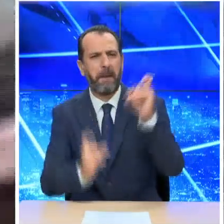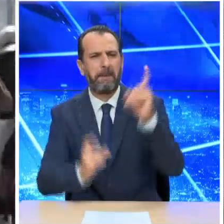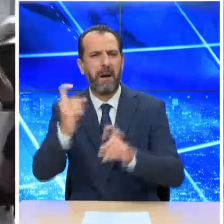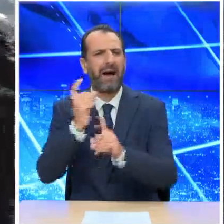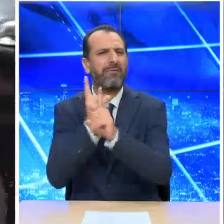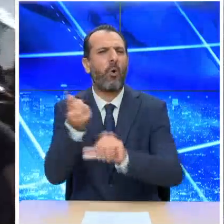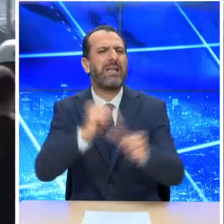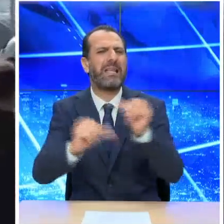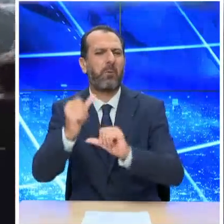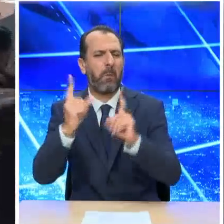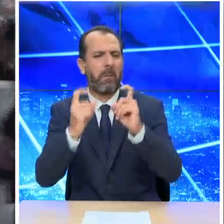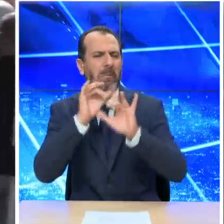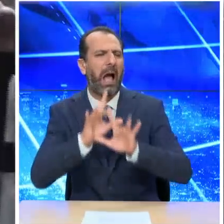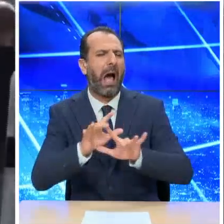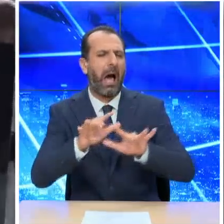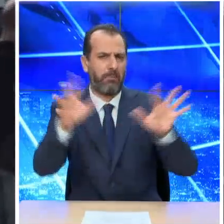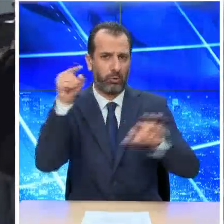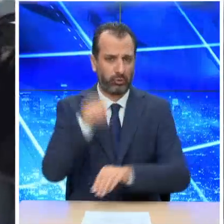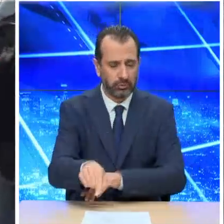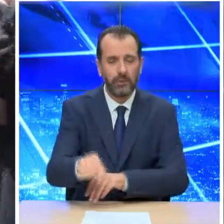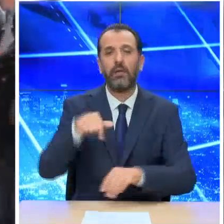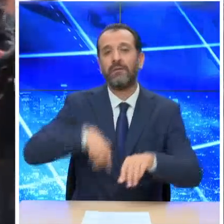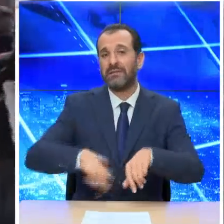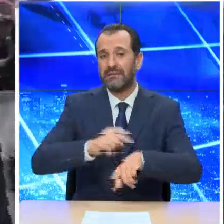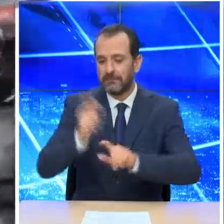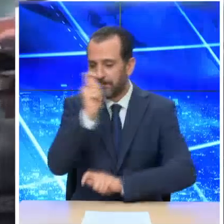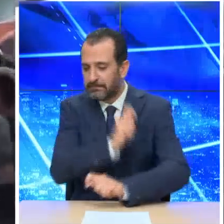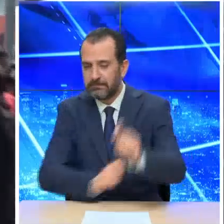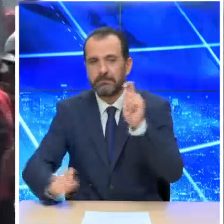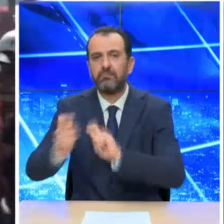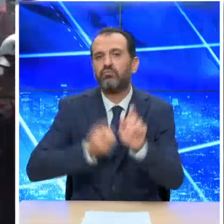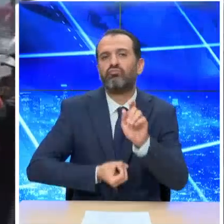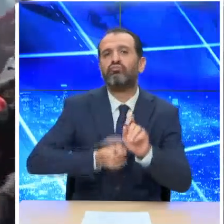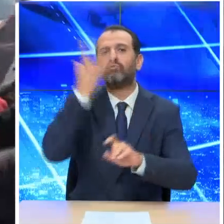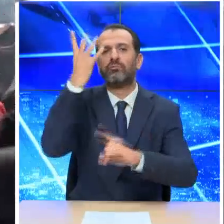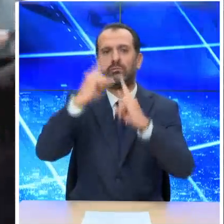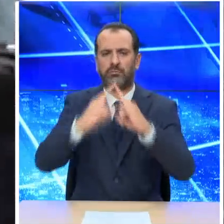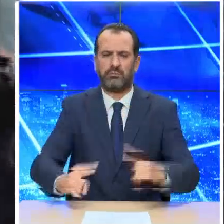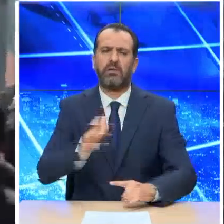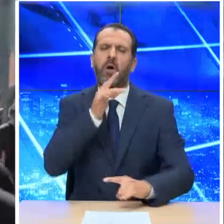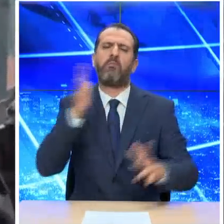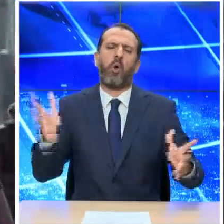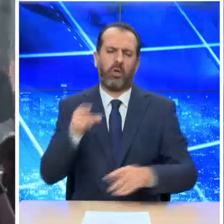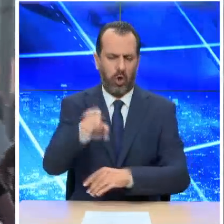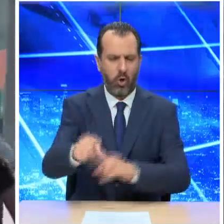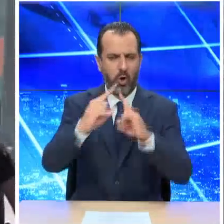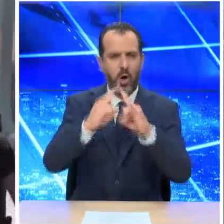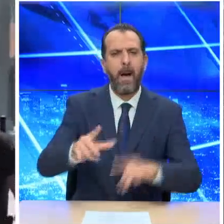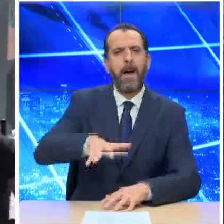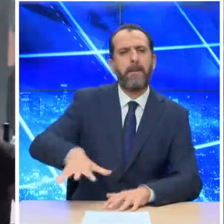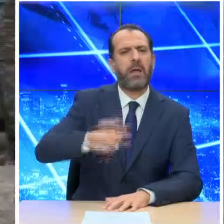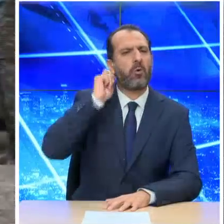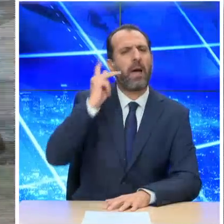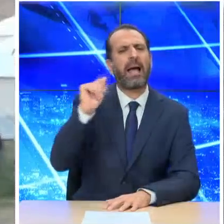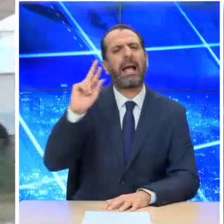ψυχημικών στο μεταξύ σε εξέλιξη βρίσκονται οι εργασίες για τη δημιουργία της νέας πρόχειρης δομής στο καράτεπέ προκειμένου να